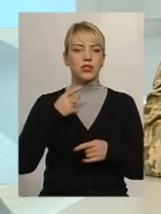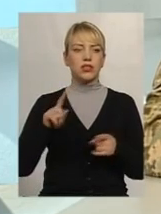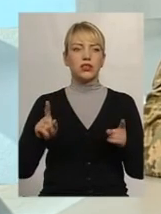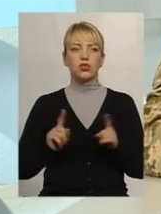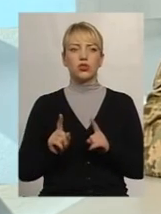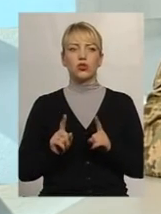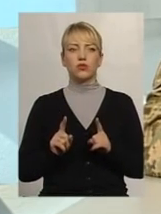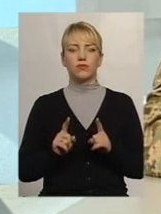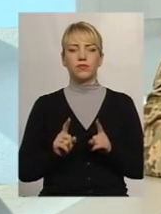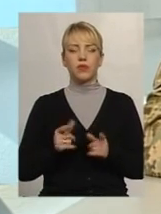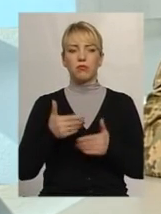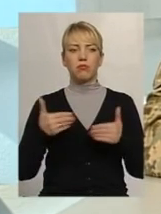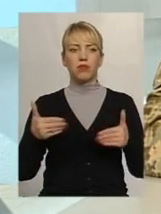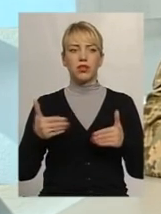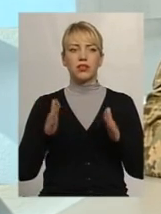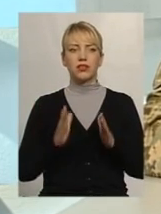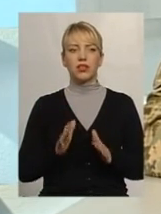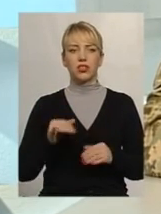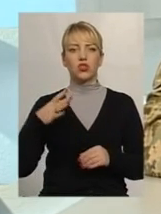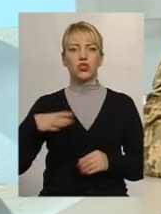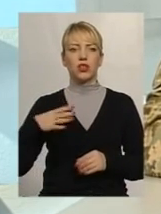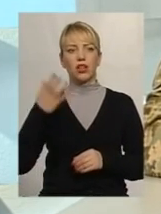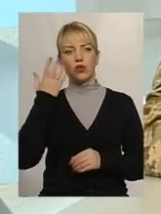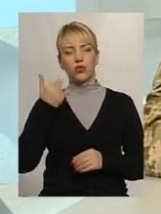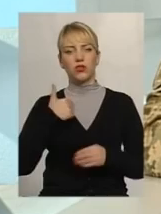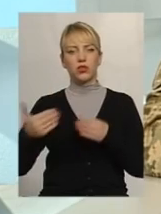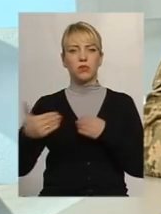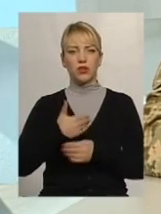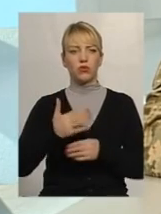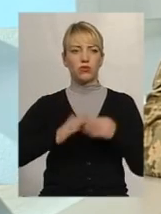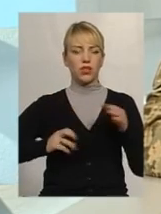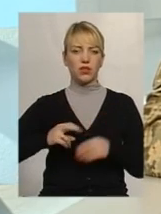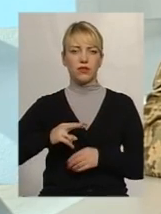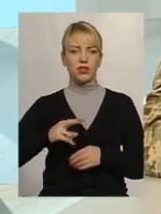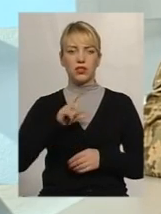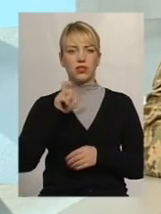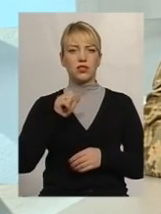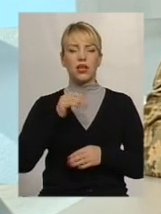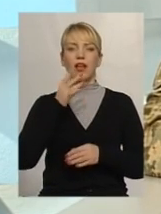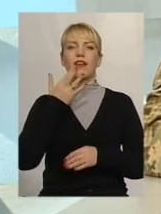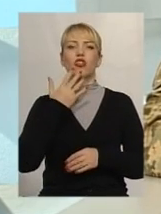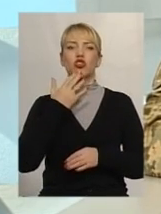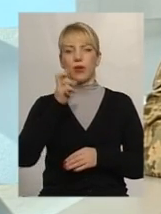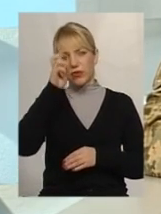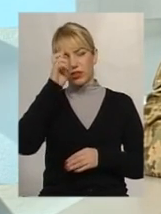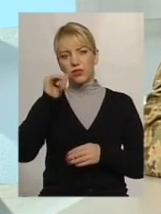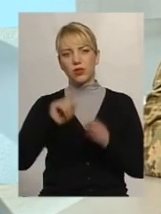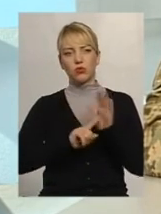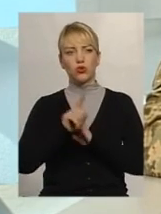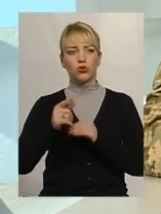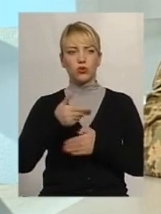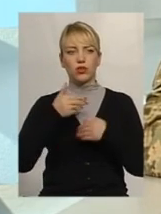ми тільки і чекали, коли до нас приїдуть фахівці з іноземних держав і почнуть нас,